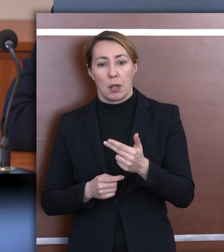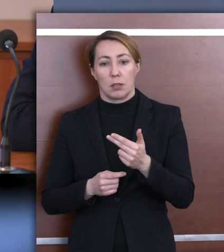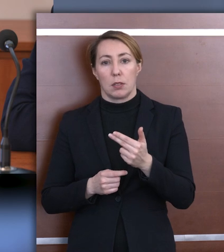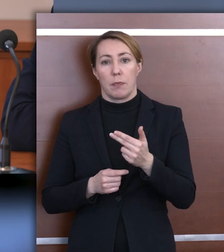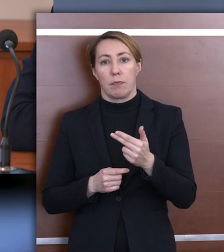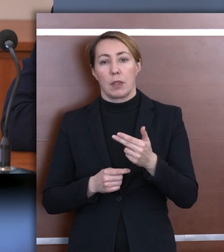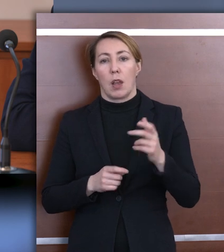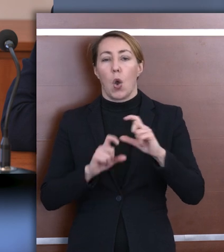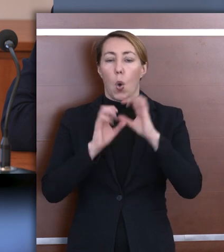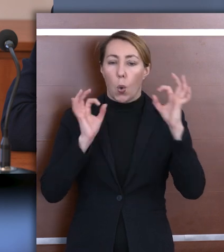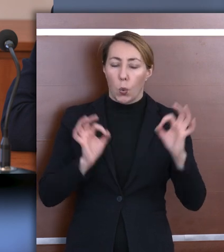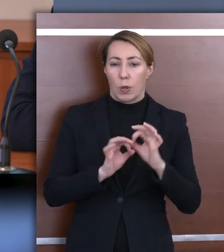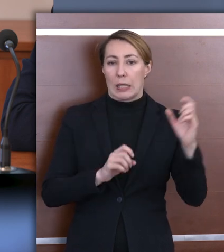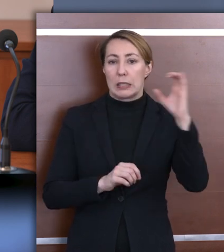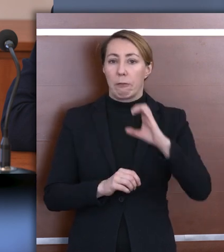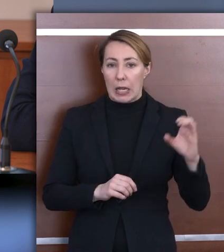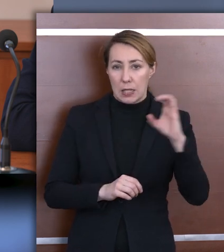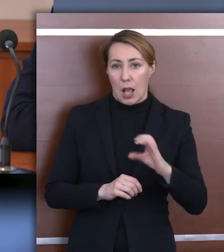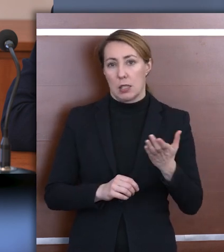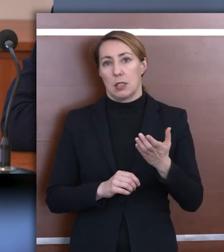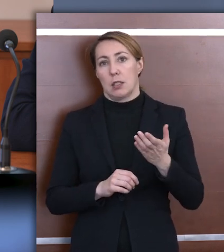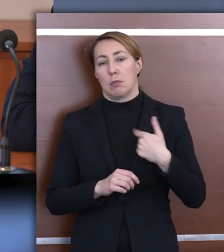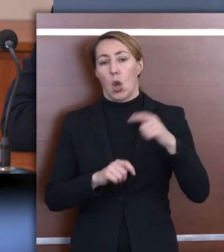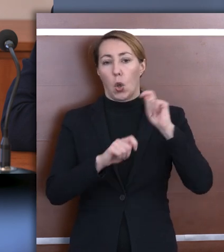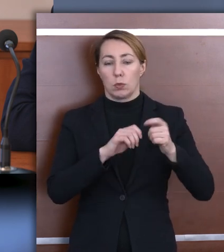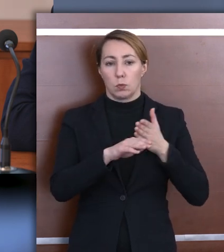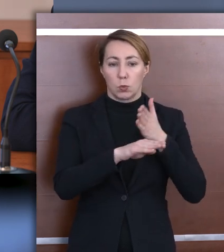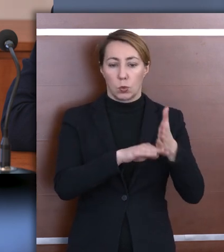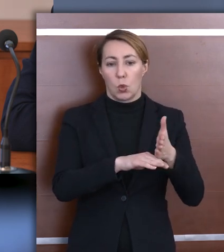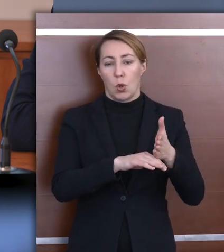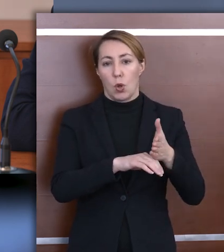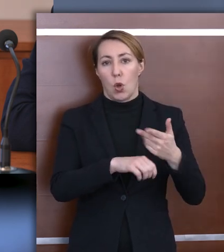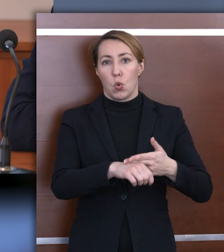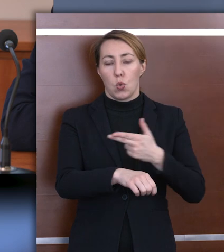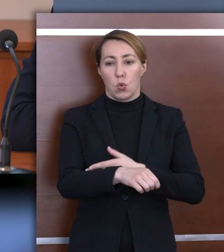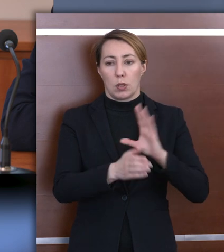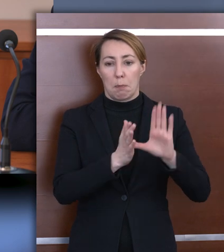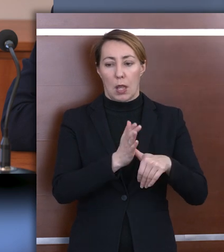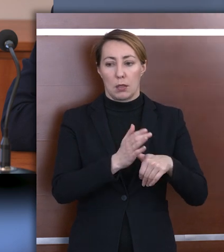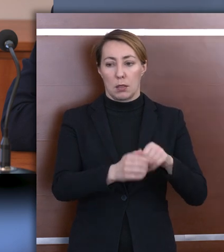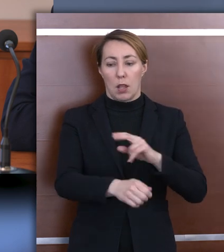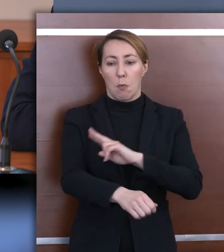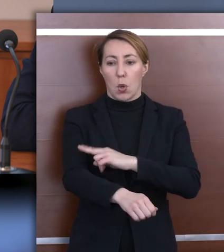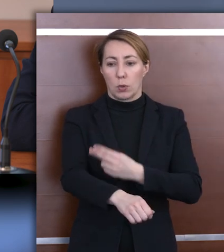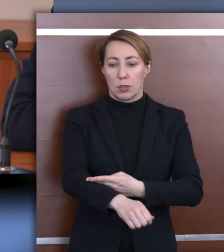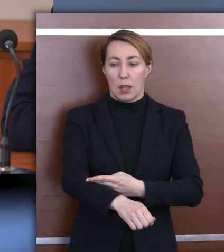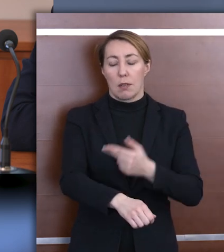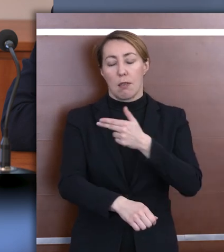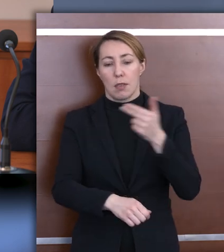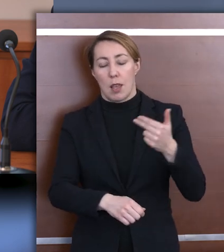cyfryzacji. Przeprowadziliśmy kontrolę w Urzędzie Miasta w Poznaniu dotyczące gospodarowania